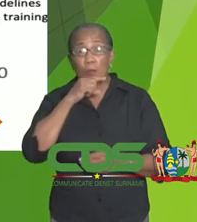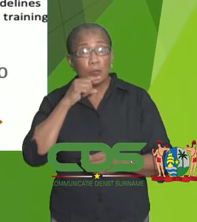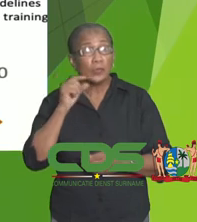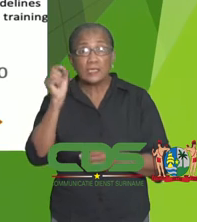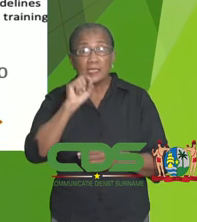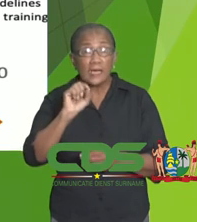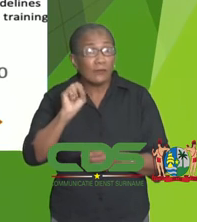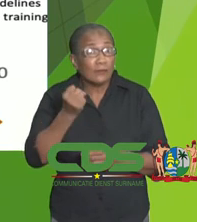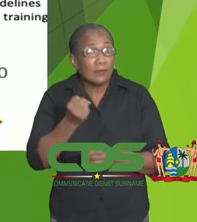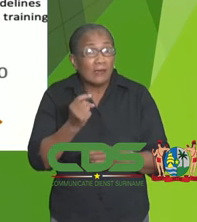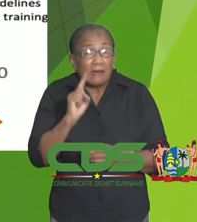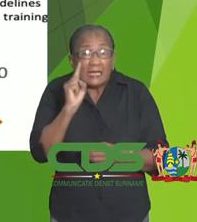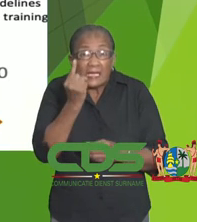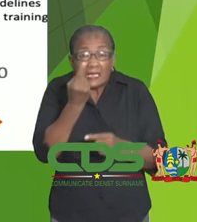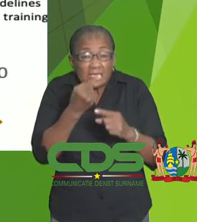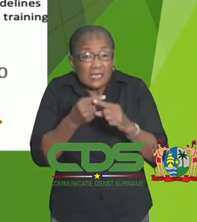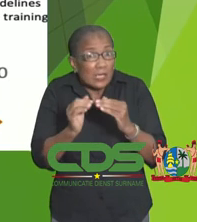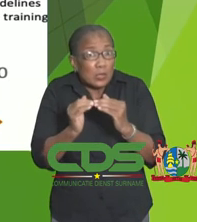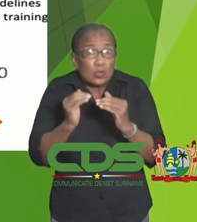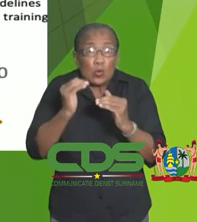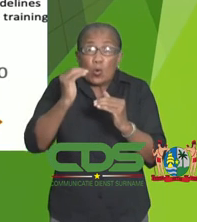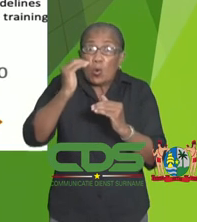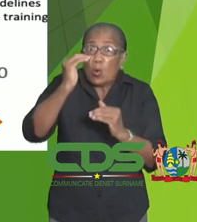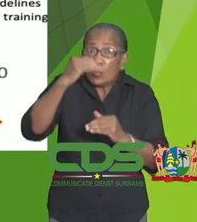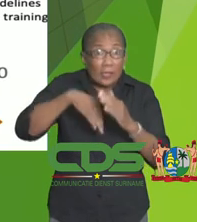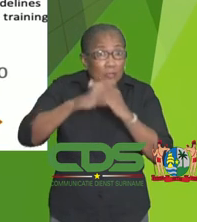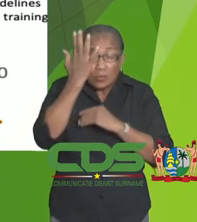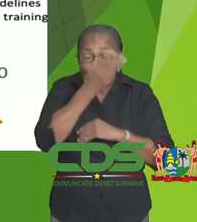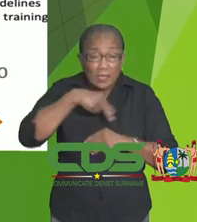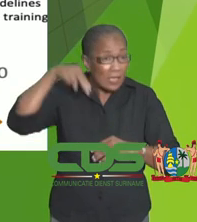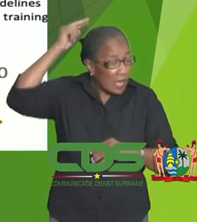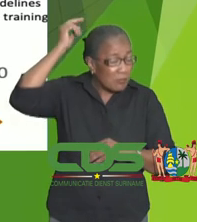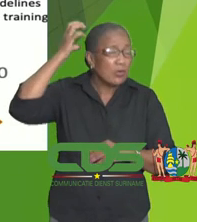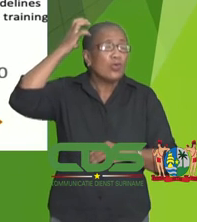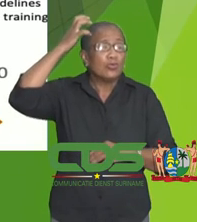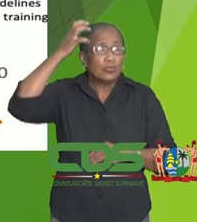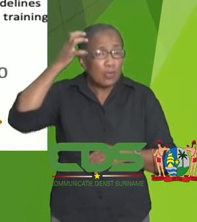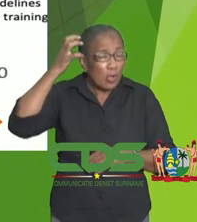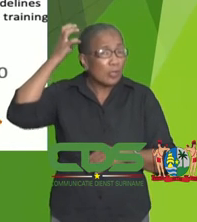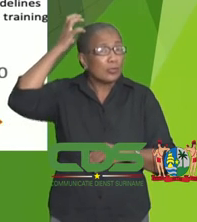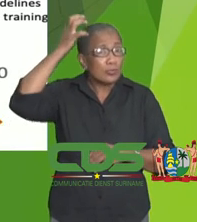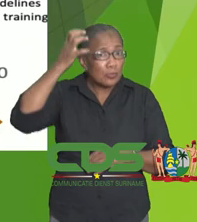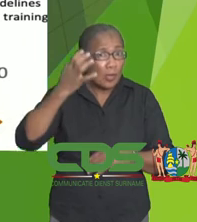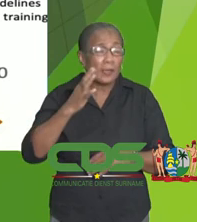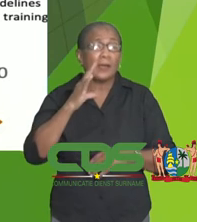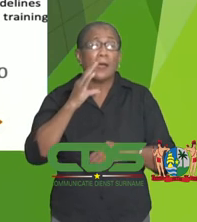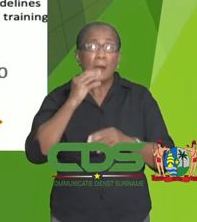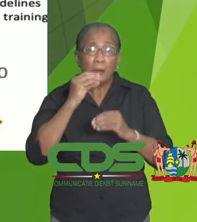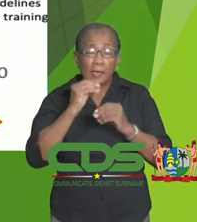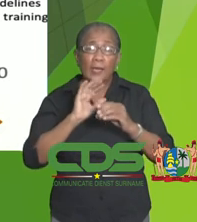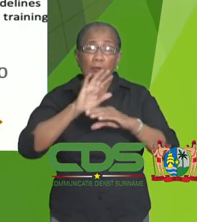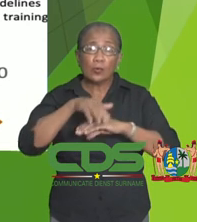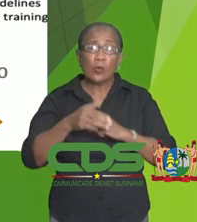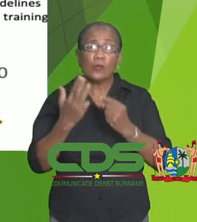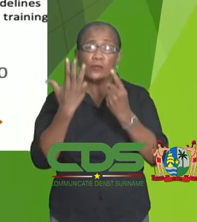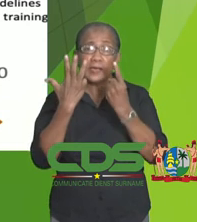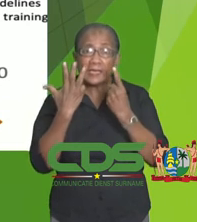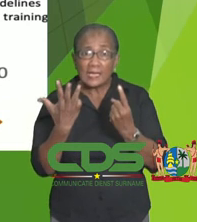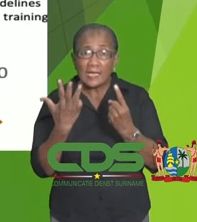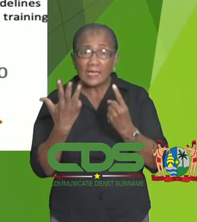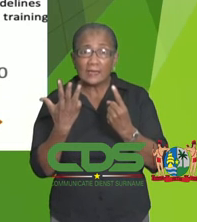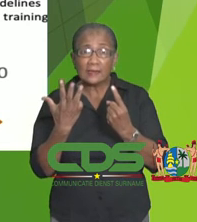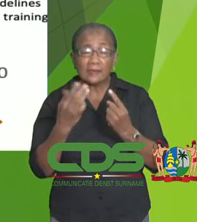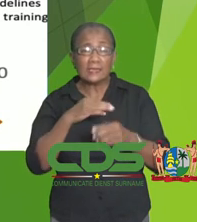Suriname. En dat is enorm zorgwekkend. We praten over 19 sterftes ten gevolge van covid